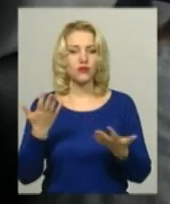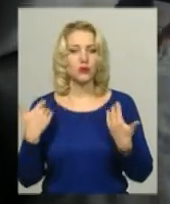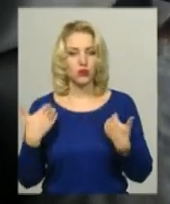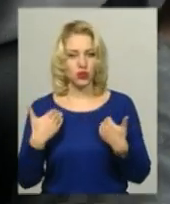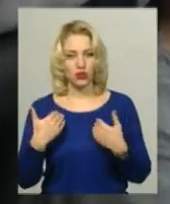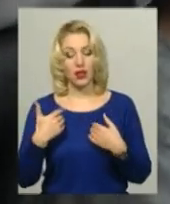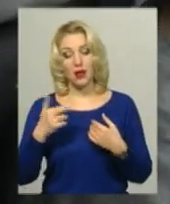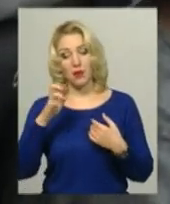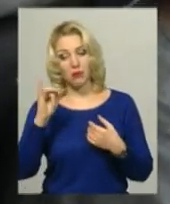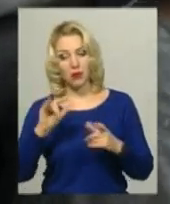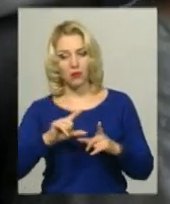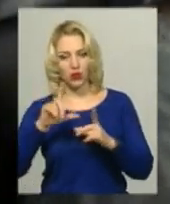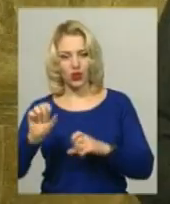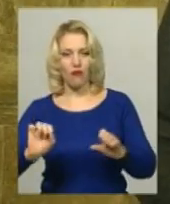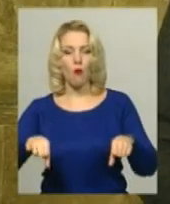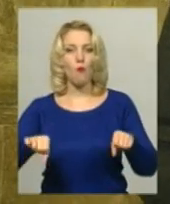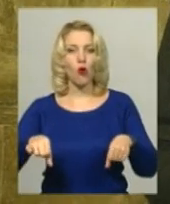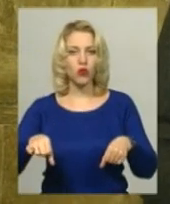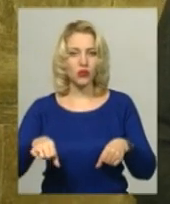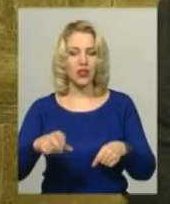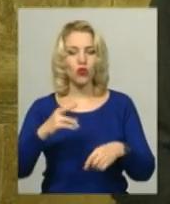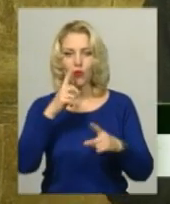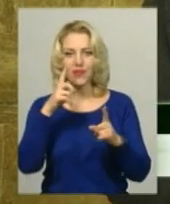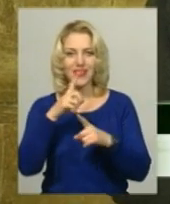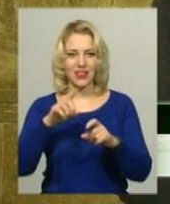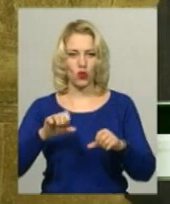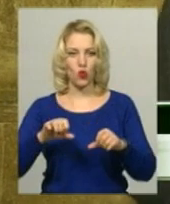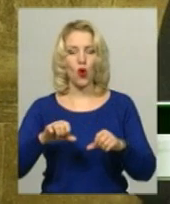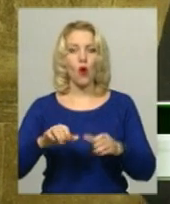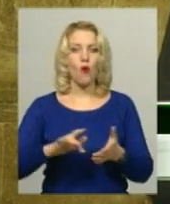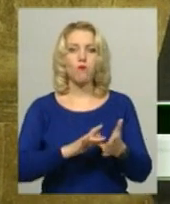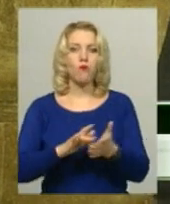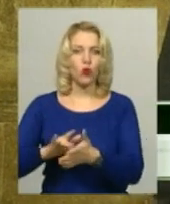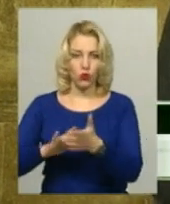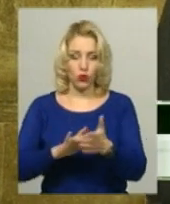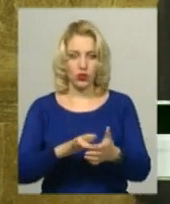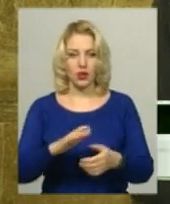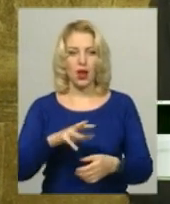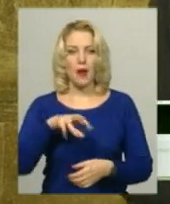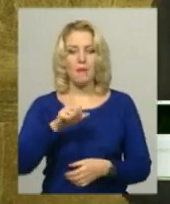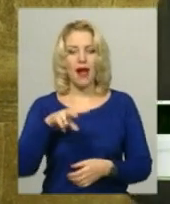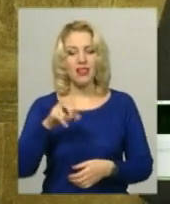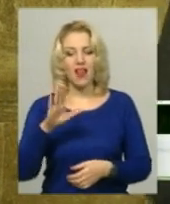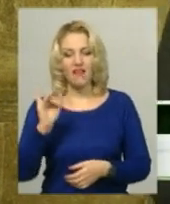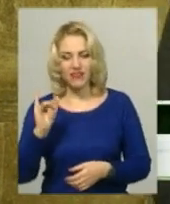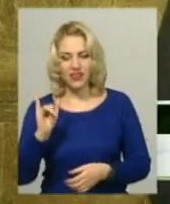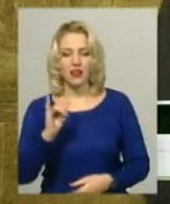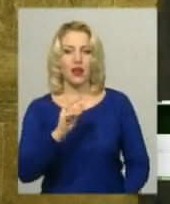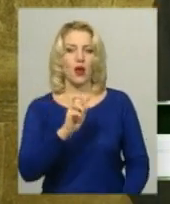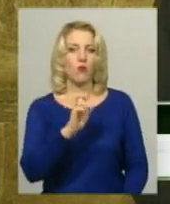мотоциклом, але у невелику подорож. Ми залишили кілька країн, які ми не відвідували, це Малаві, Боцвана,